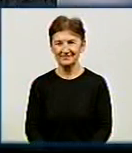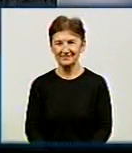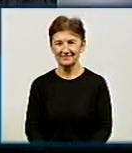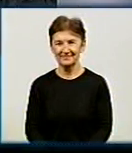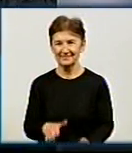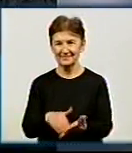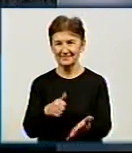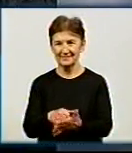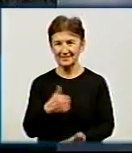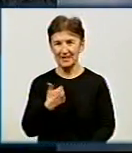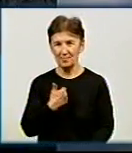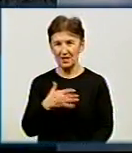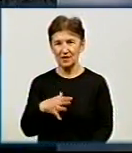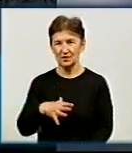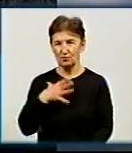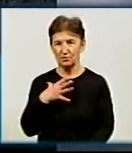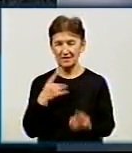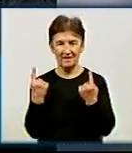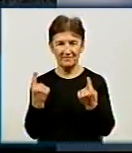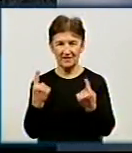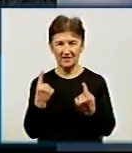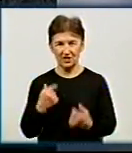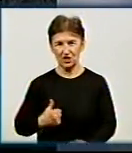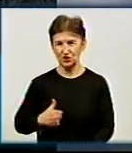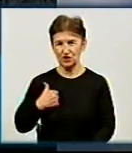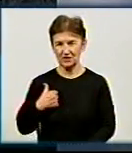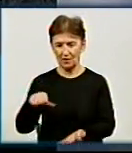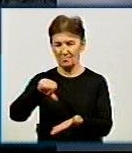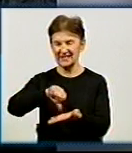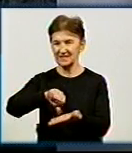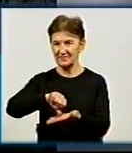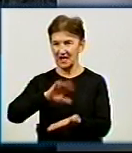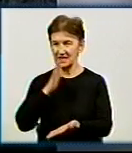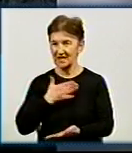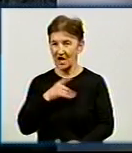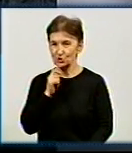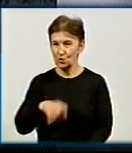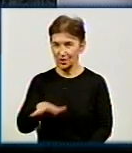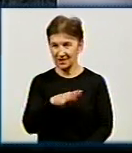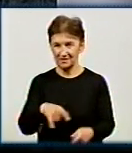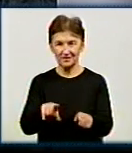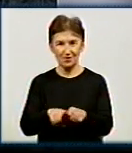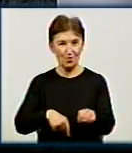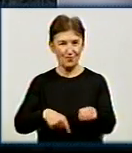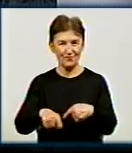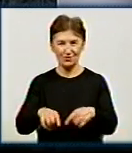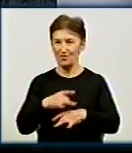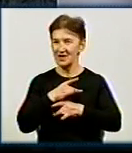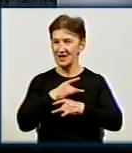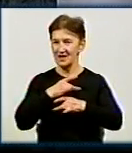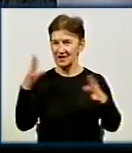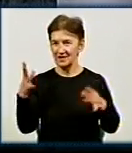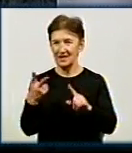Для мене це була велика честь, гордість представляти нашу країну на такому футбольному святі. Для мене це був